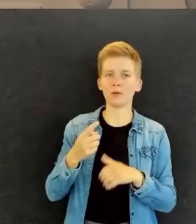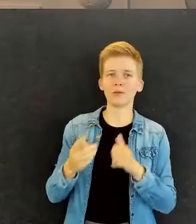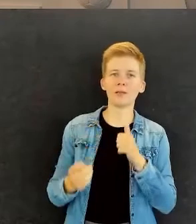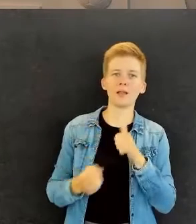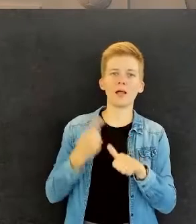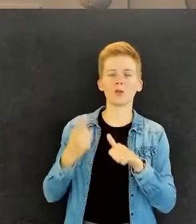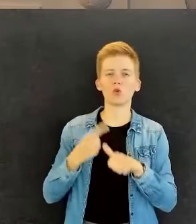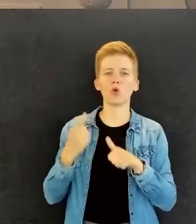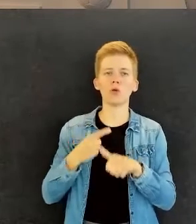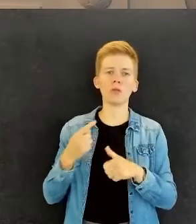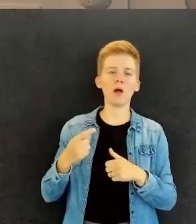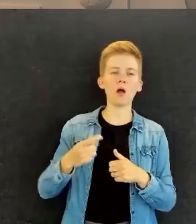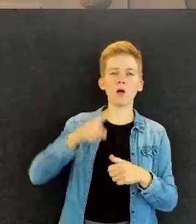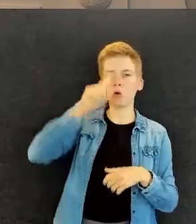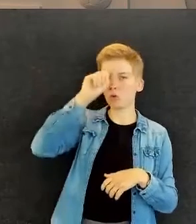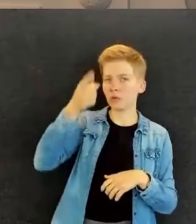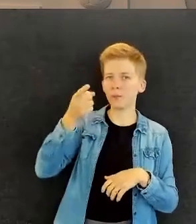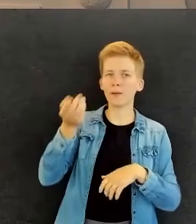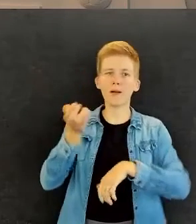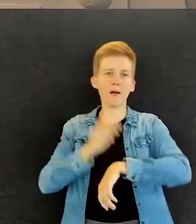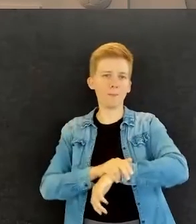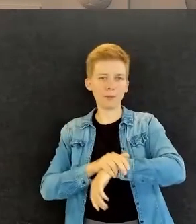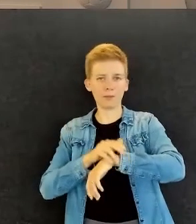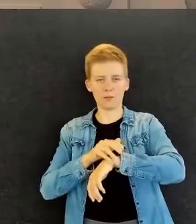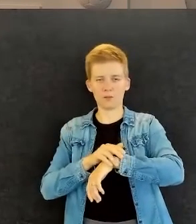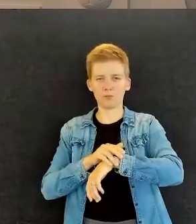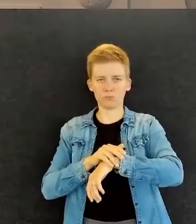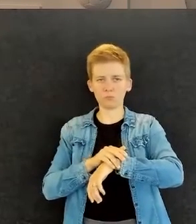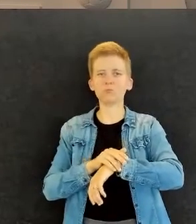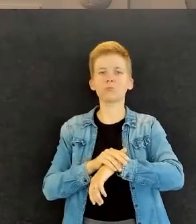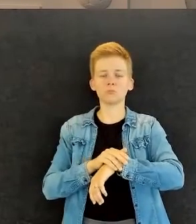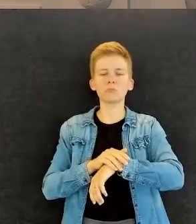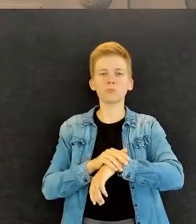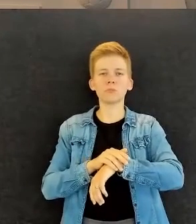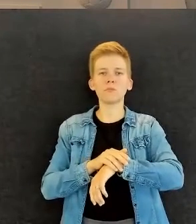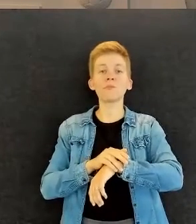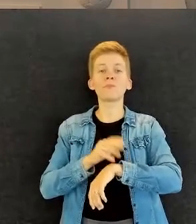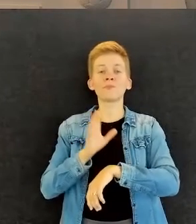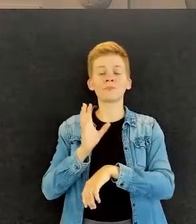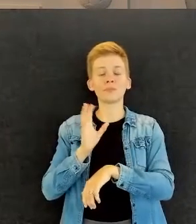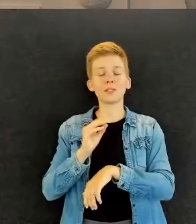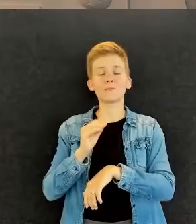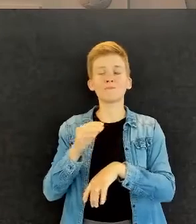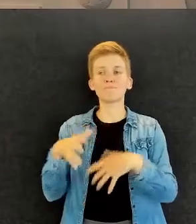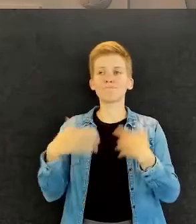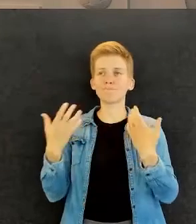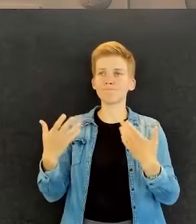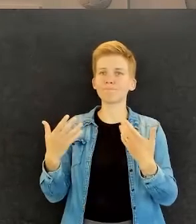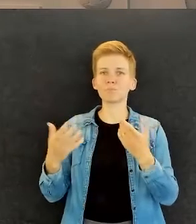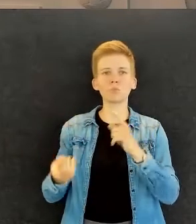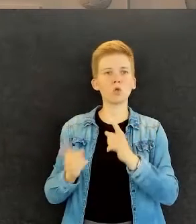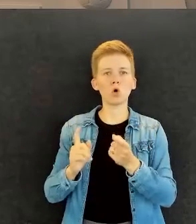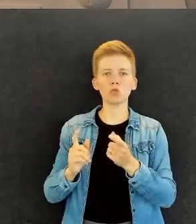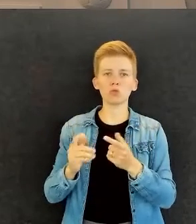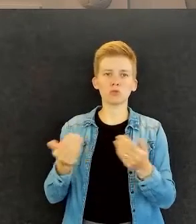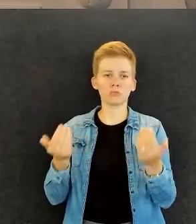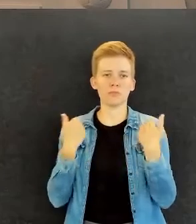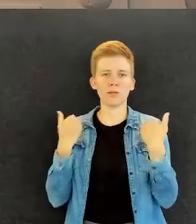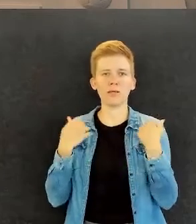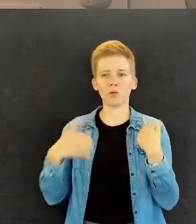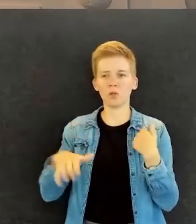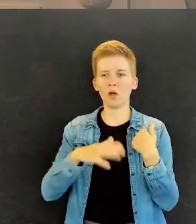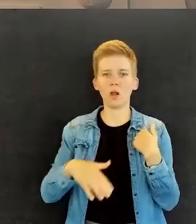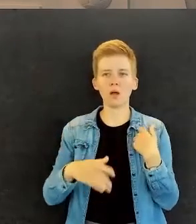ammattitaitoa, niin jos liikunta-alaa ei koeta